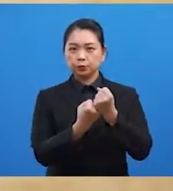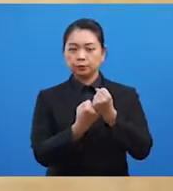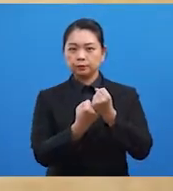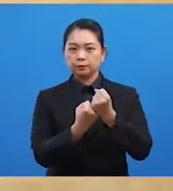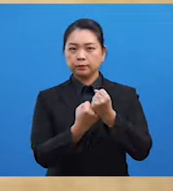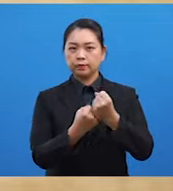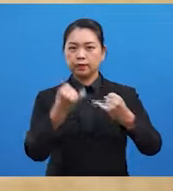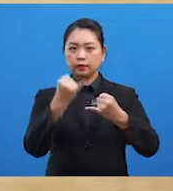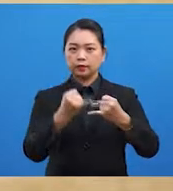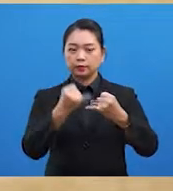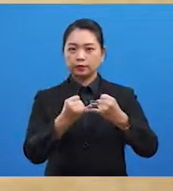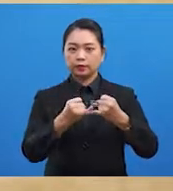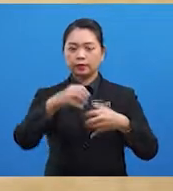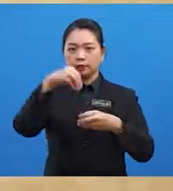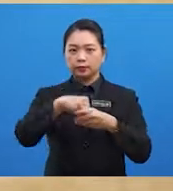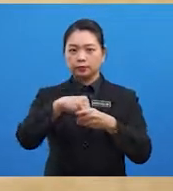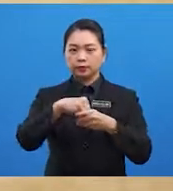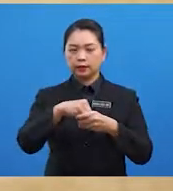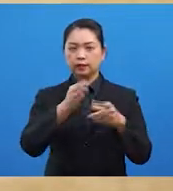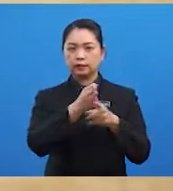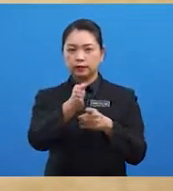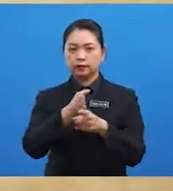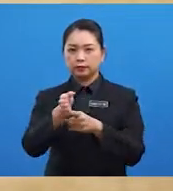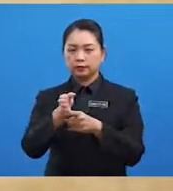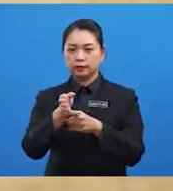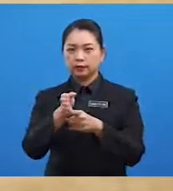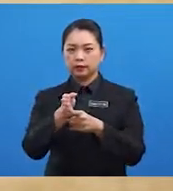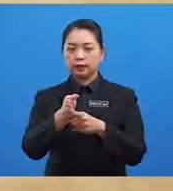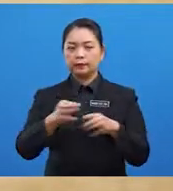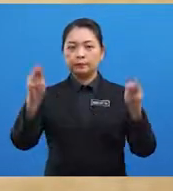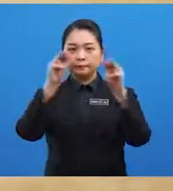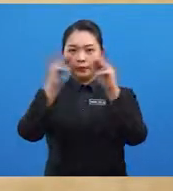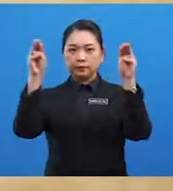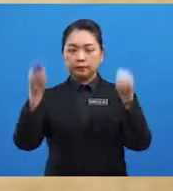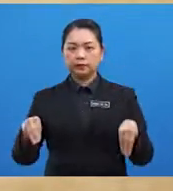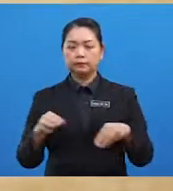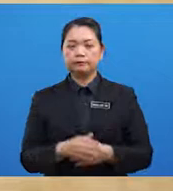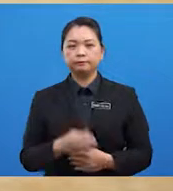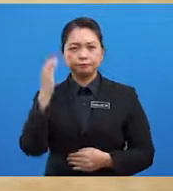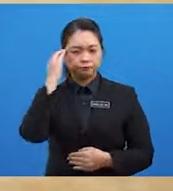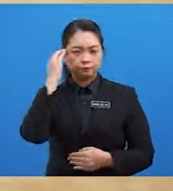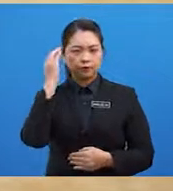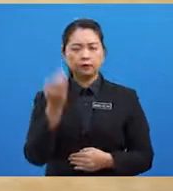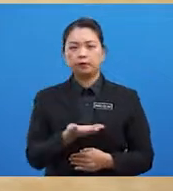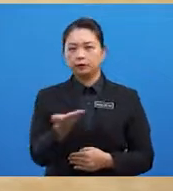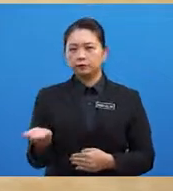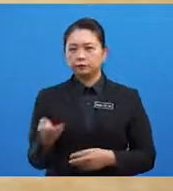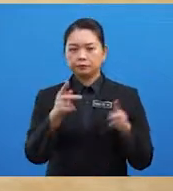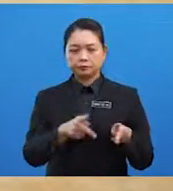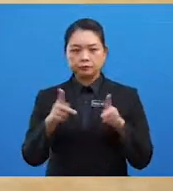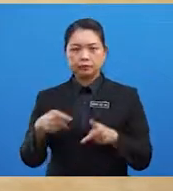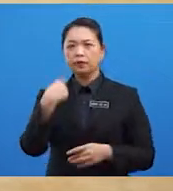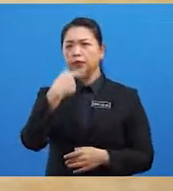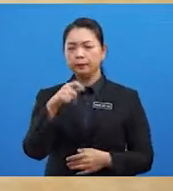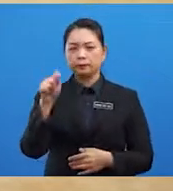Majid yang terakhir di dalam bidang pemetaan Tahukah para pelajar siapakah tokoh